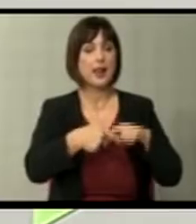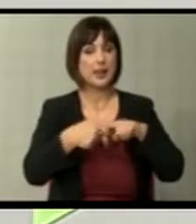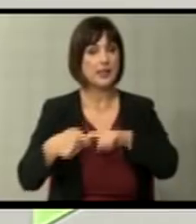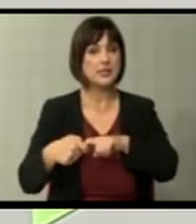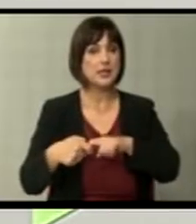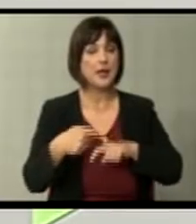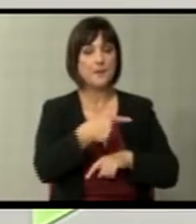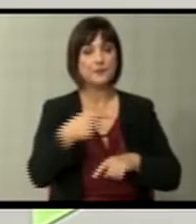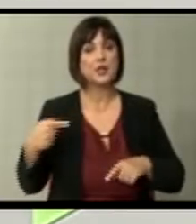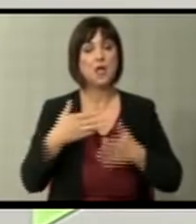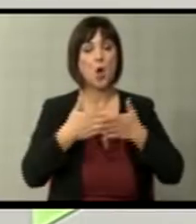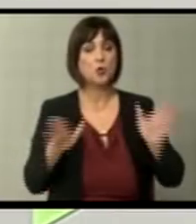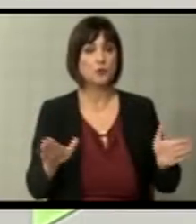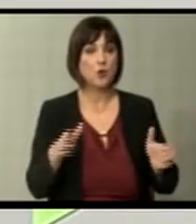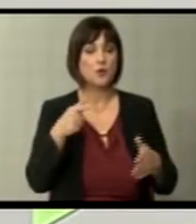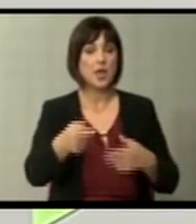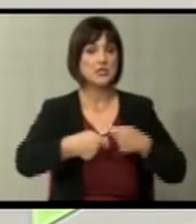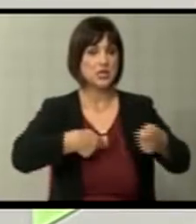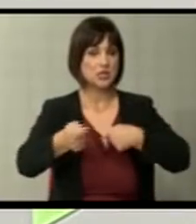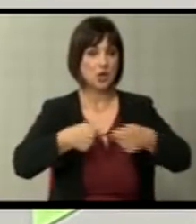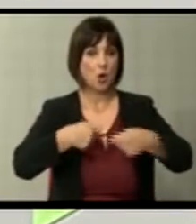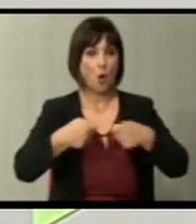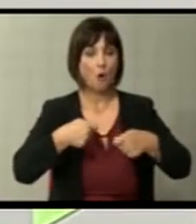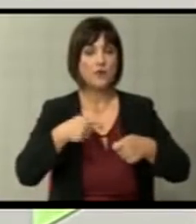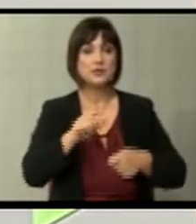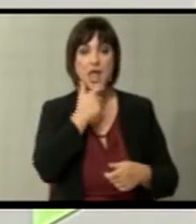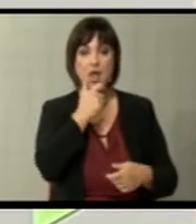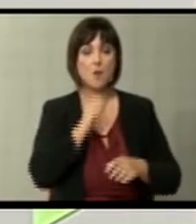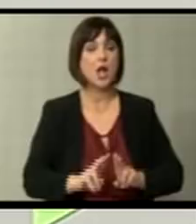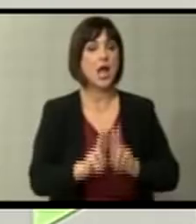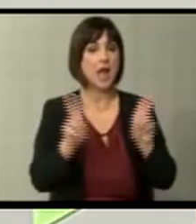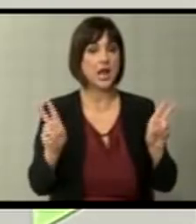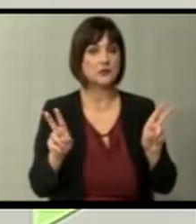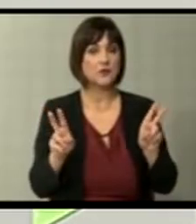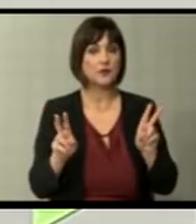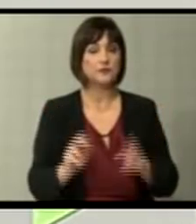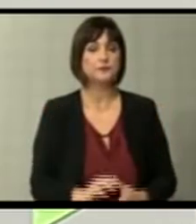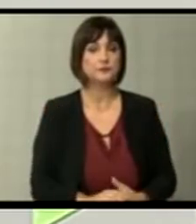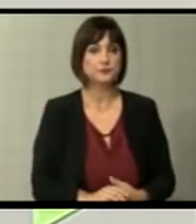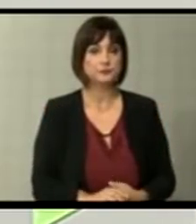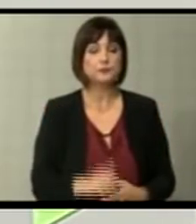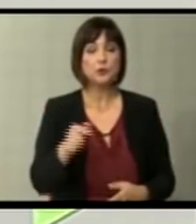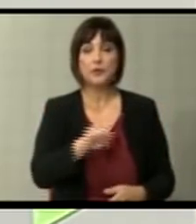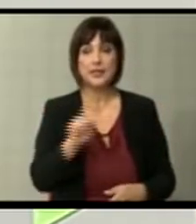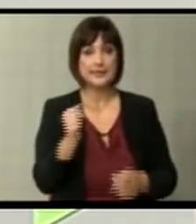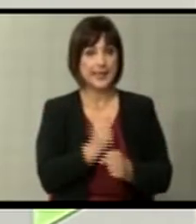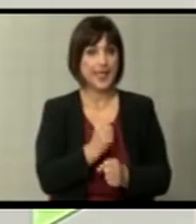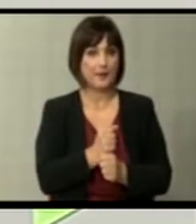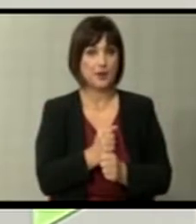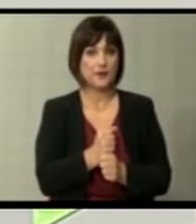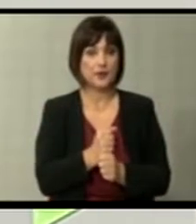ја отвориме за трговија и за економски развој, секако. Тоа не се направи.